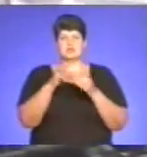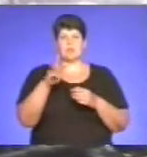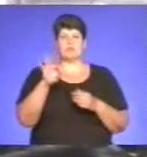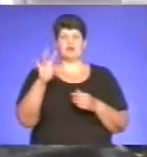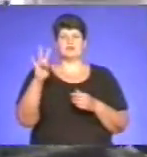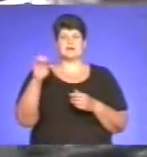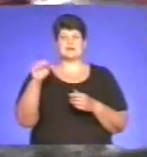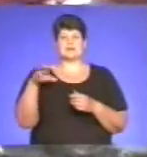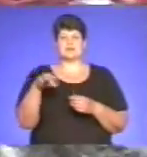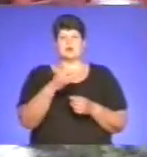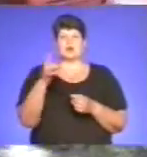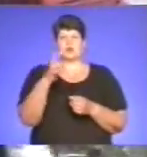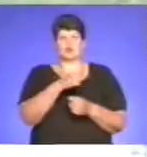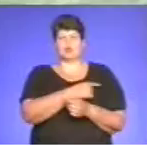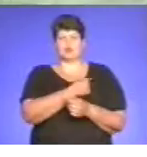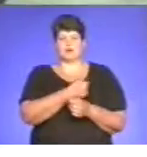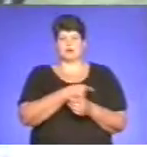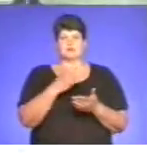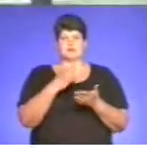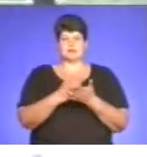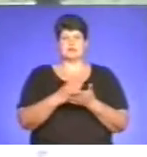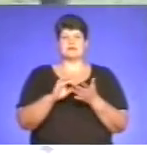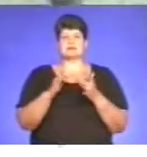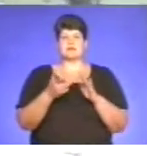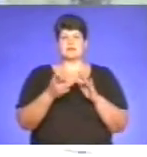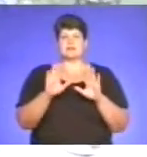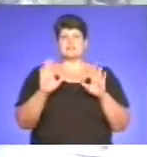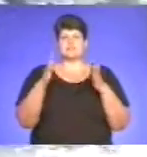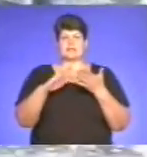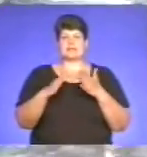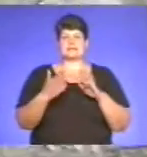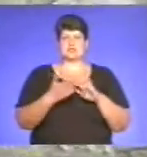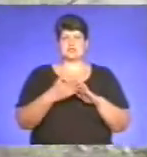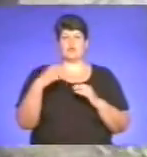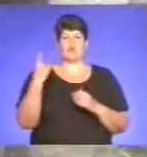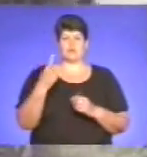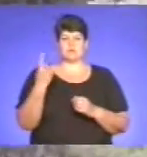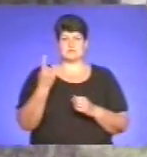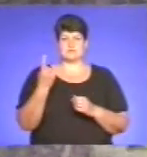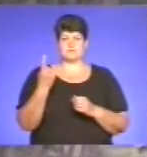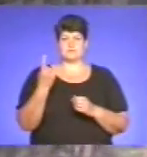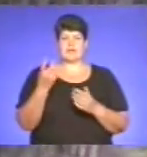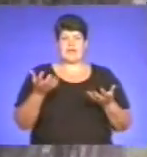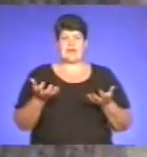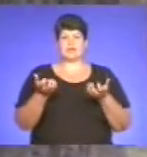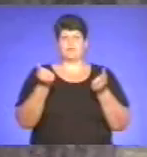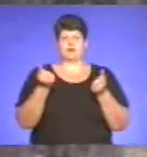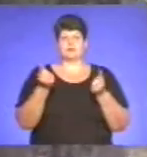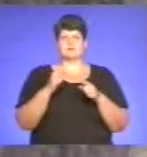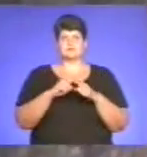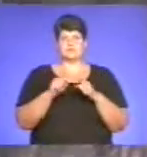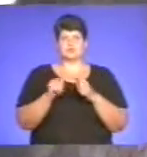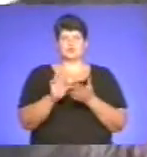районної клінічної лікарні, йдеться на сайті Управління Державної служби з надзвичайних ситуацій в області. Рятувальники оперативно